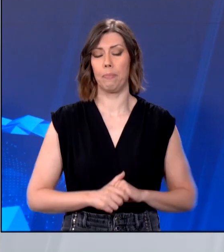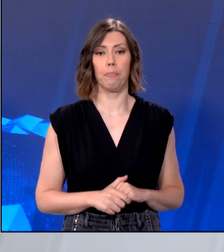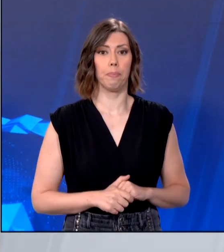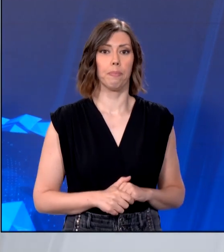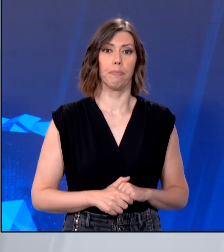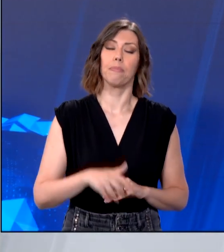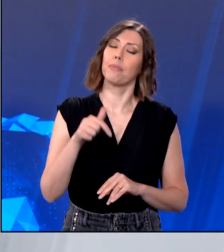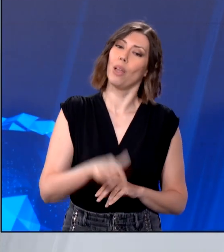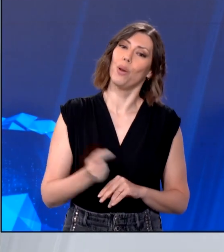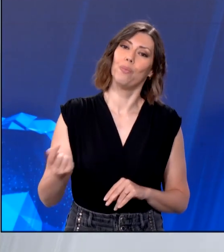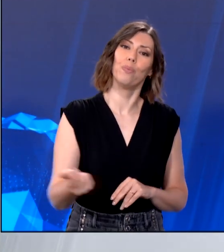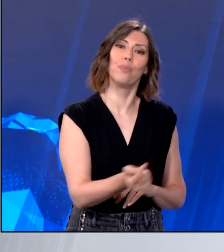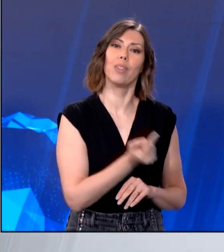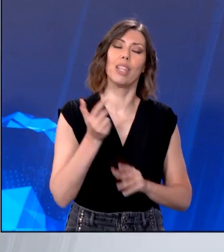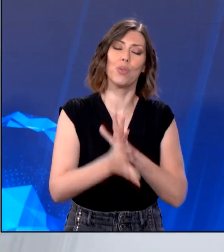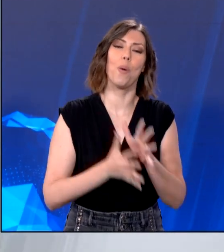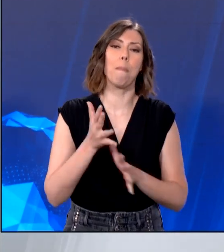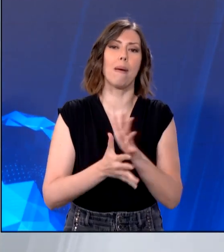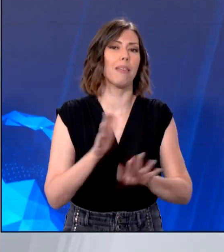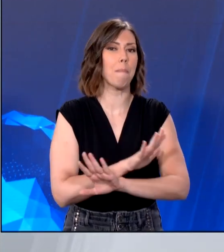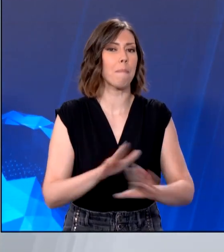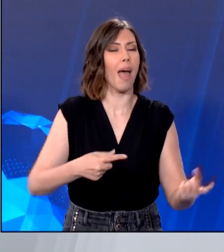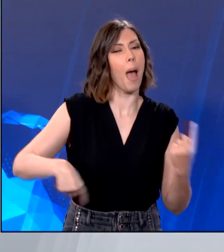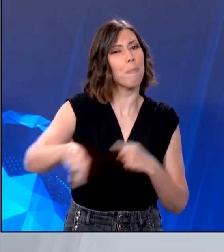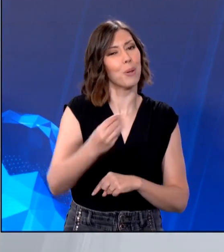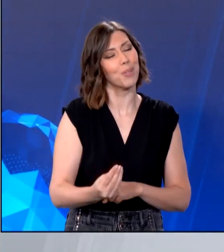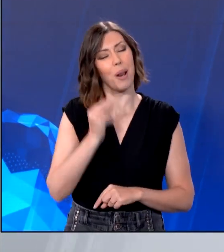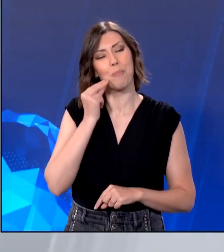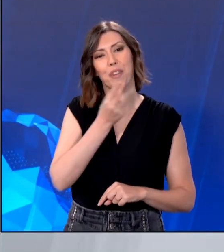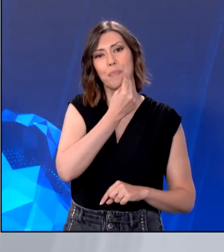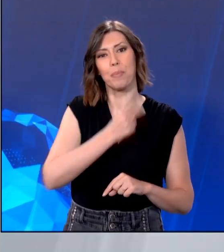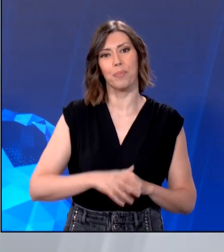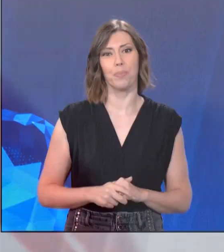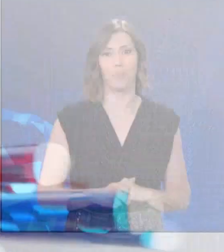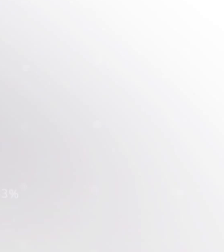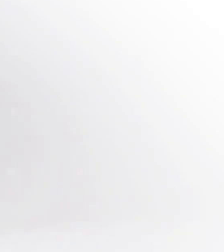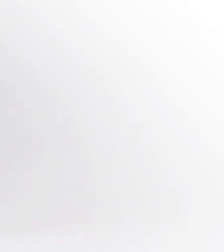Εδώ κυρίες και κύριοι, το δελτίο μας στην νοηματική γλώσσα ολοκληρώθηκε. Καλό απόγευμα σε όλους.